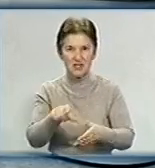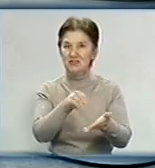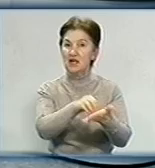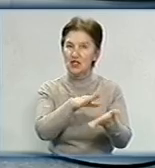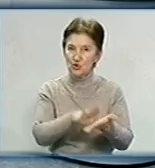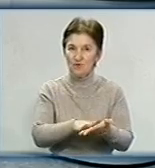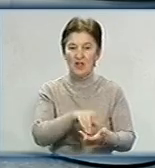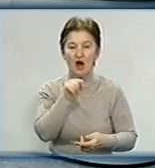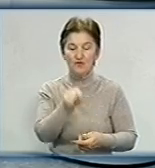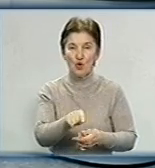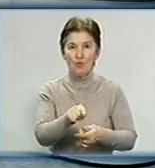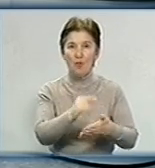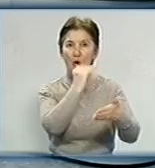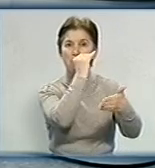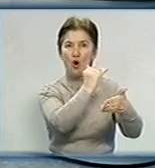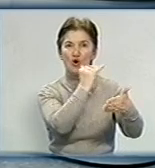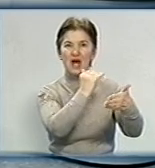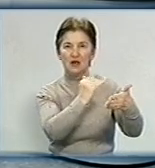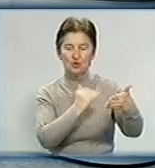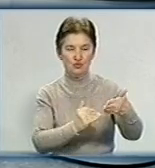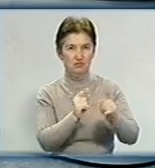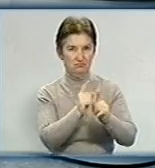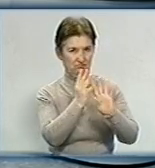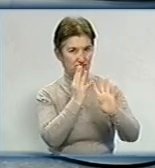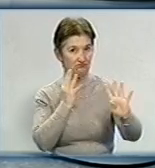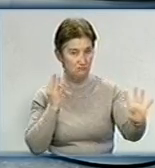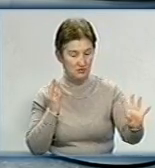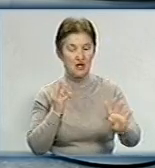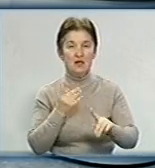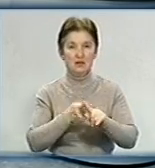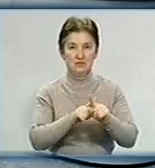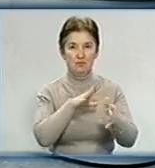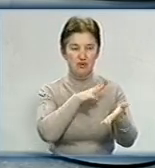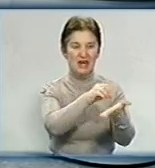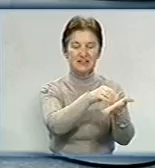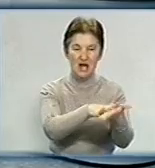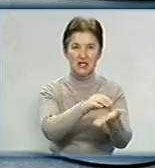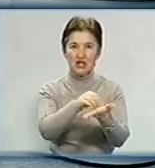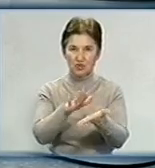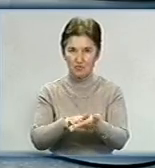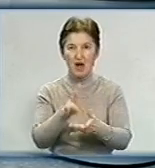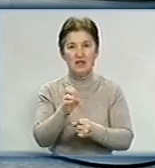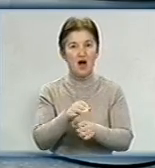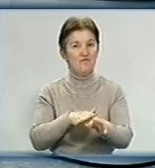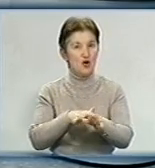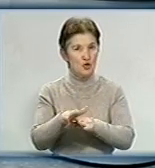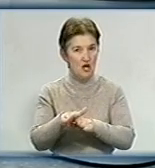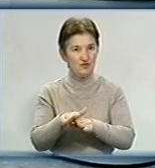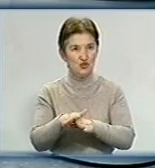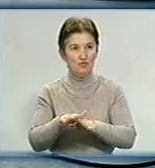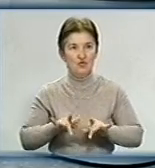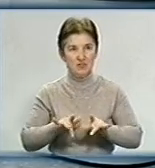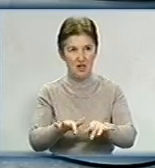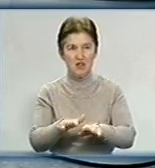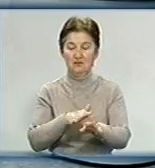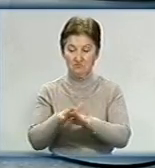і в тому порядку, в якому були надані ці судові рішення, були зареєстровані, і на виконавчому провадженні знаходяться, в